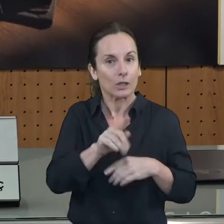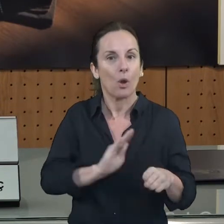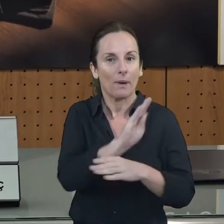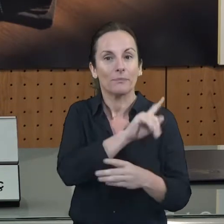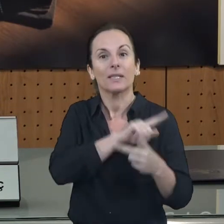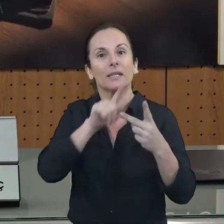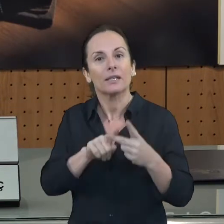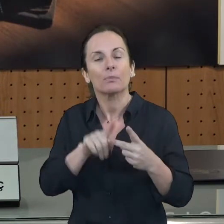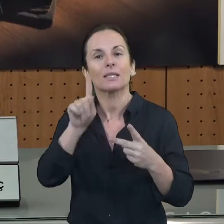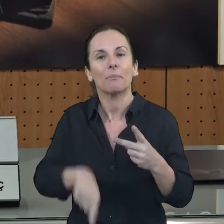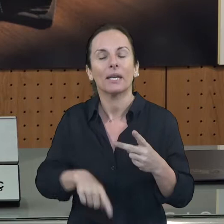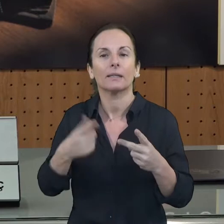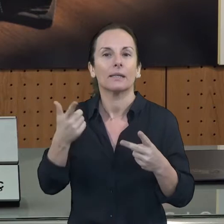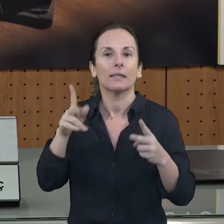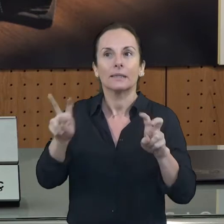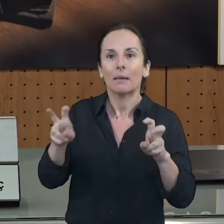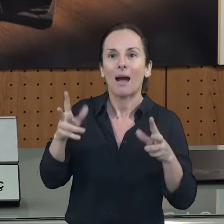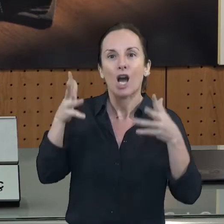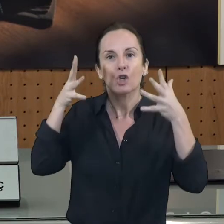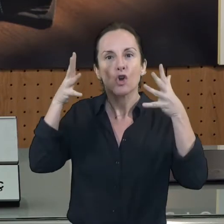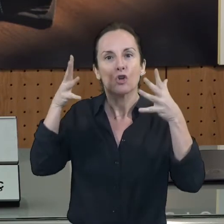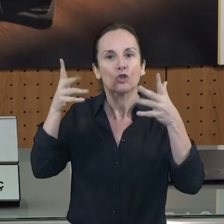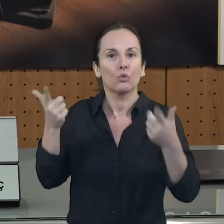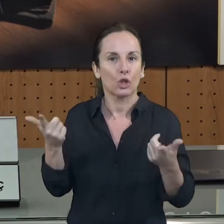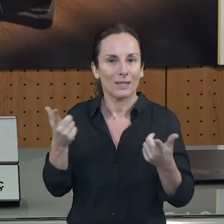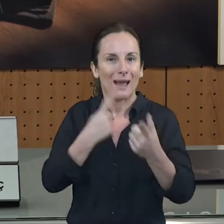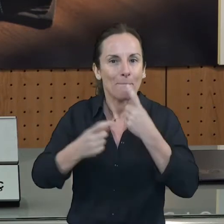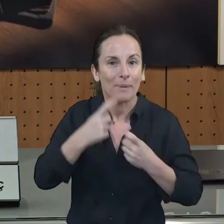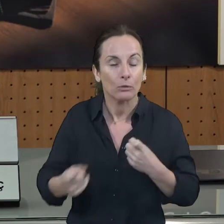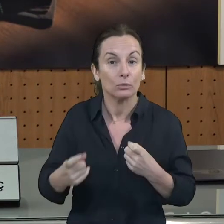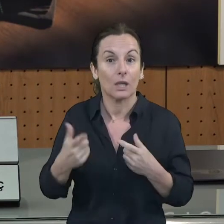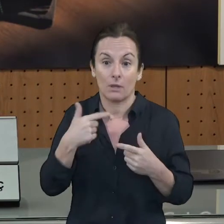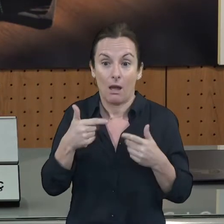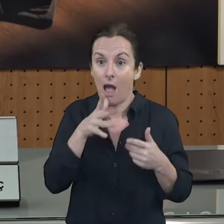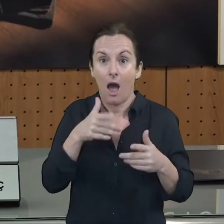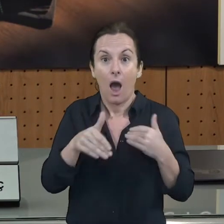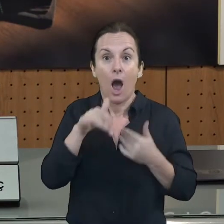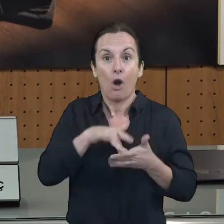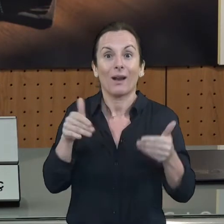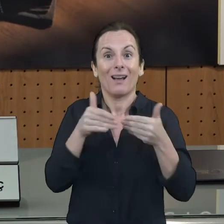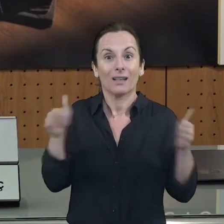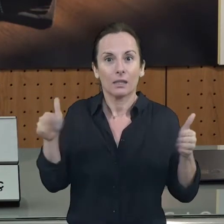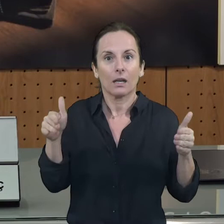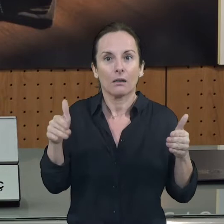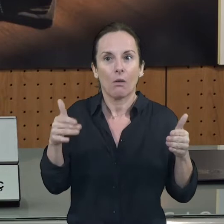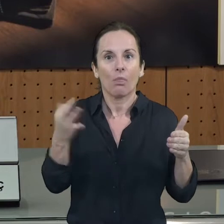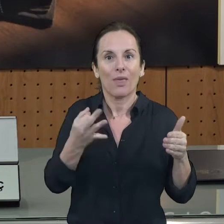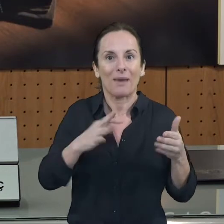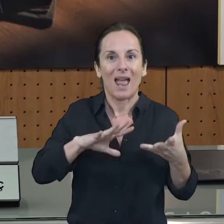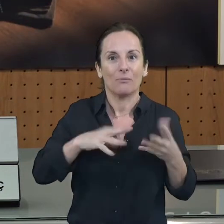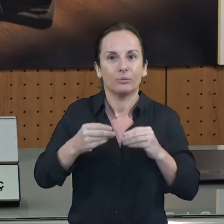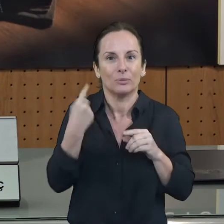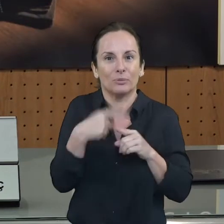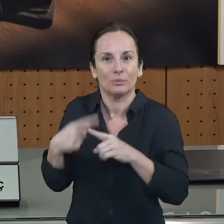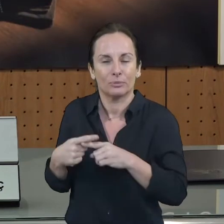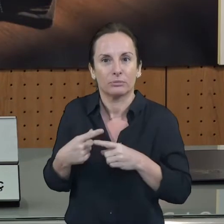despeses necessàries a partir d'ara per poder obrir el negoci i adaptar-nos a la situació Covid i post-Covid. I després també